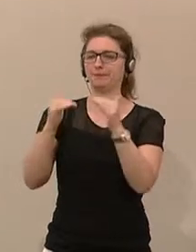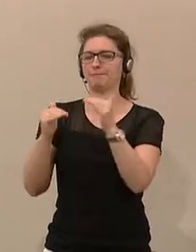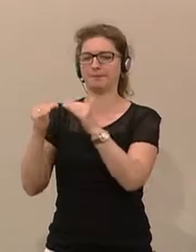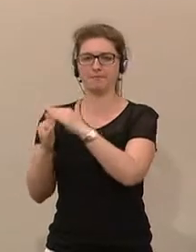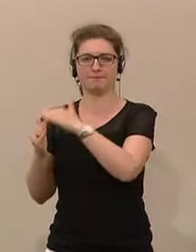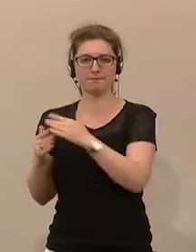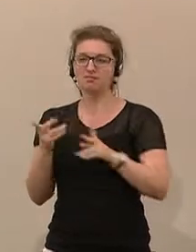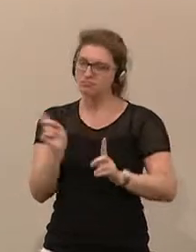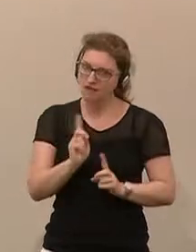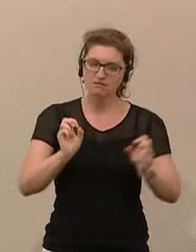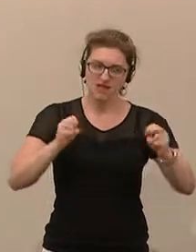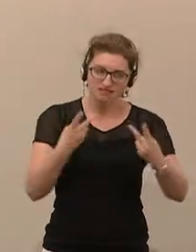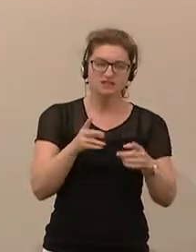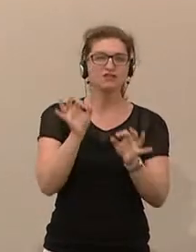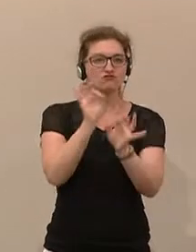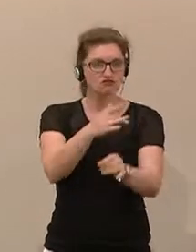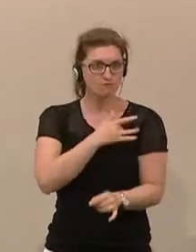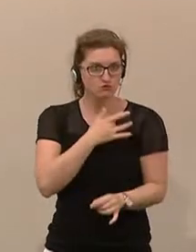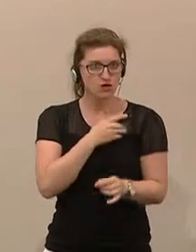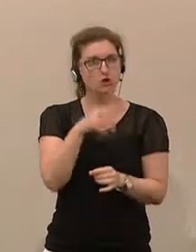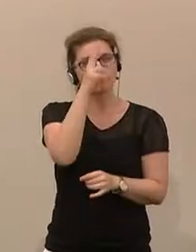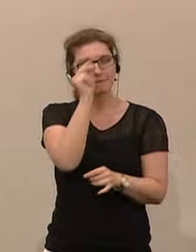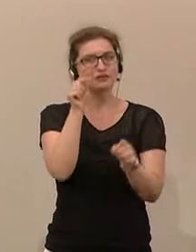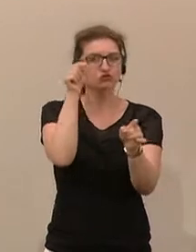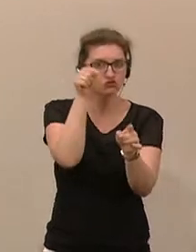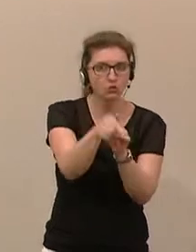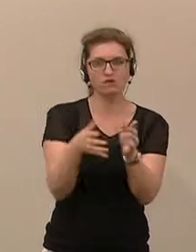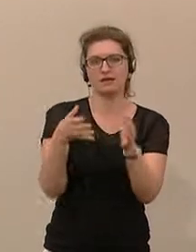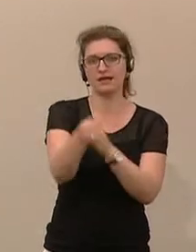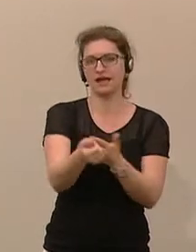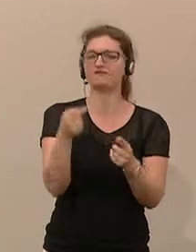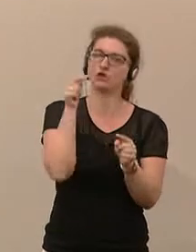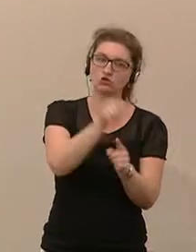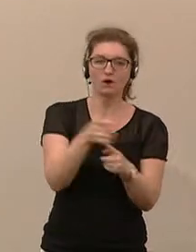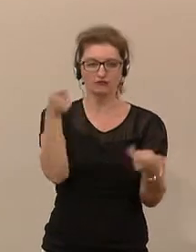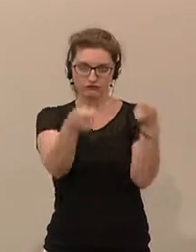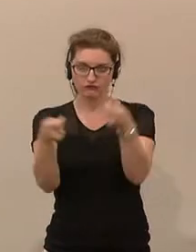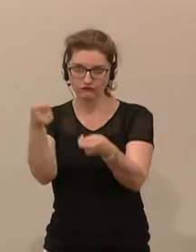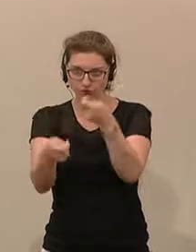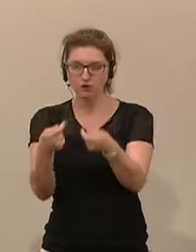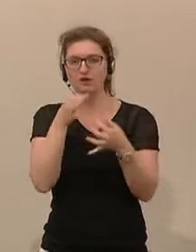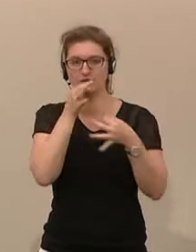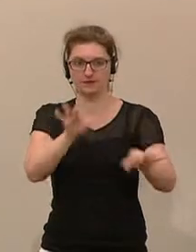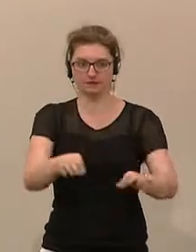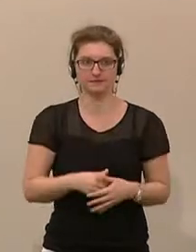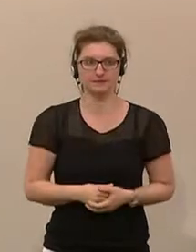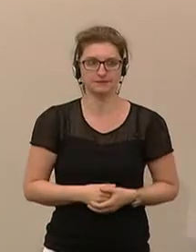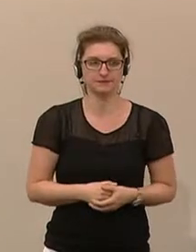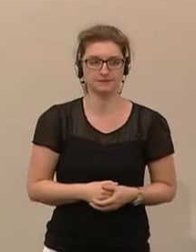bürgernah und bei den Menschen ordentlich eingreifen und mit Förderungen das Ganze verbessern.